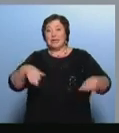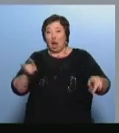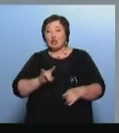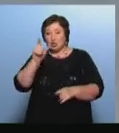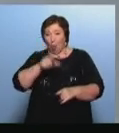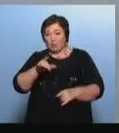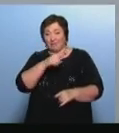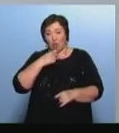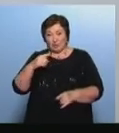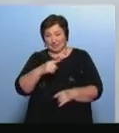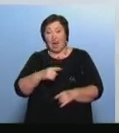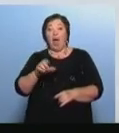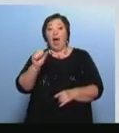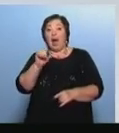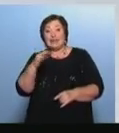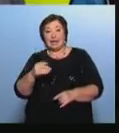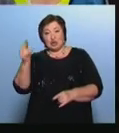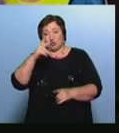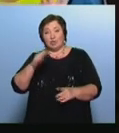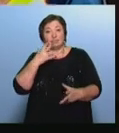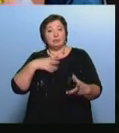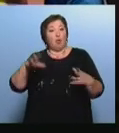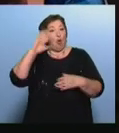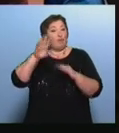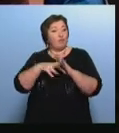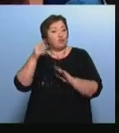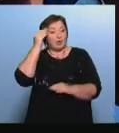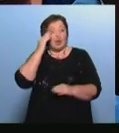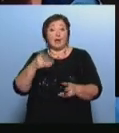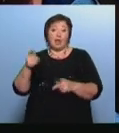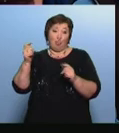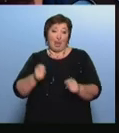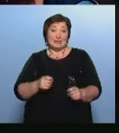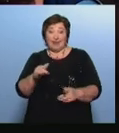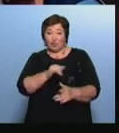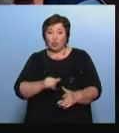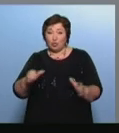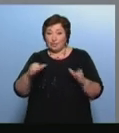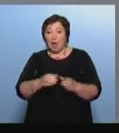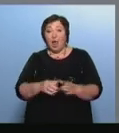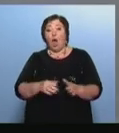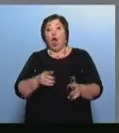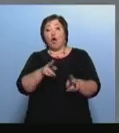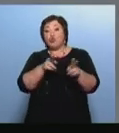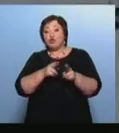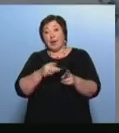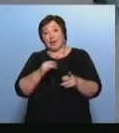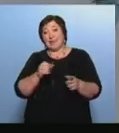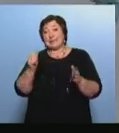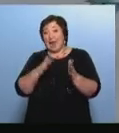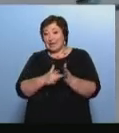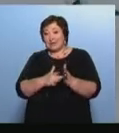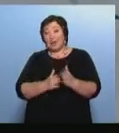алтайские школьники под впечатлением Как и в целом от поездки в Удмуртию Программу «Оружейная столица гостям с родины Калашникова»